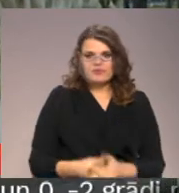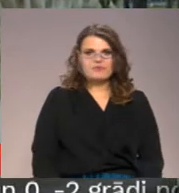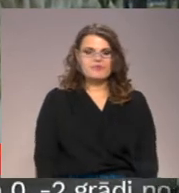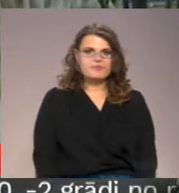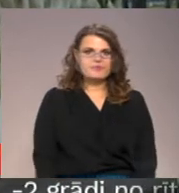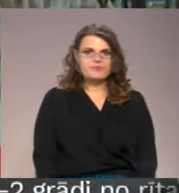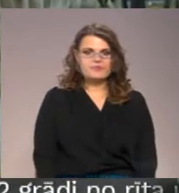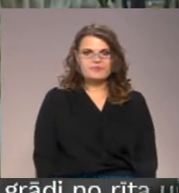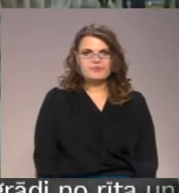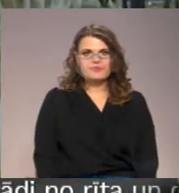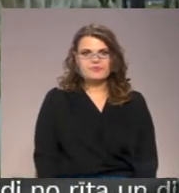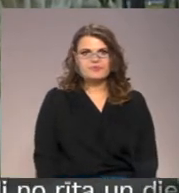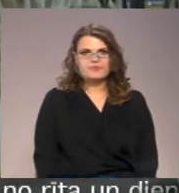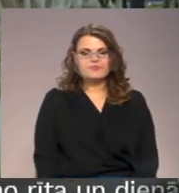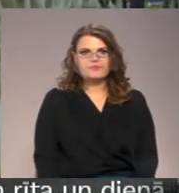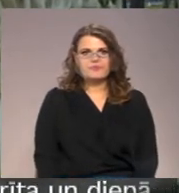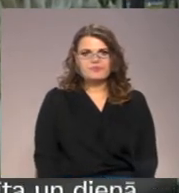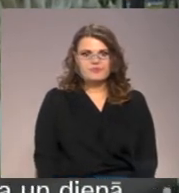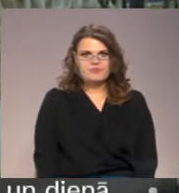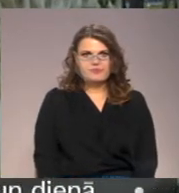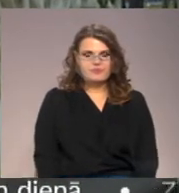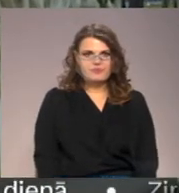Leitān, Anders Pāns, Zemgals reģionālā televīzija.